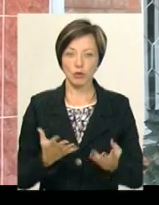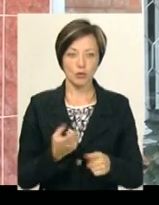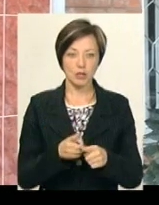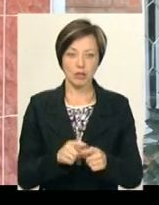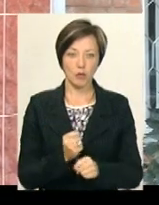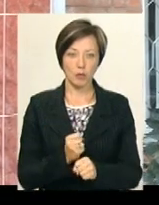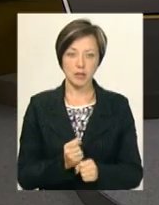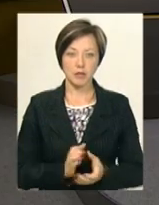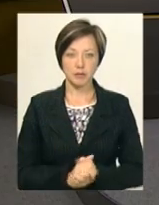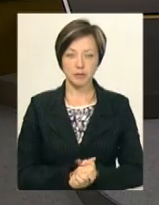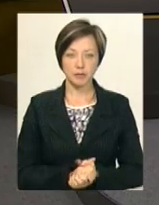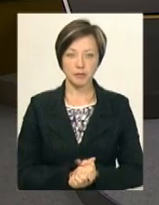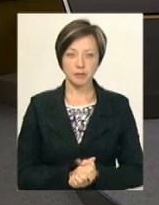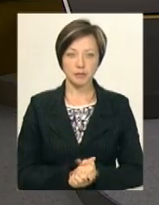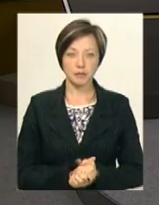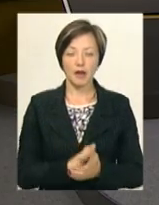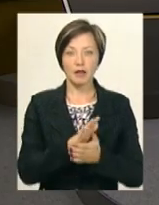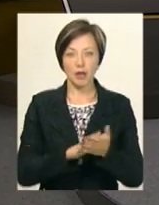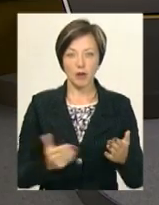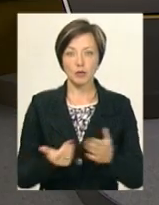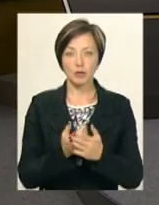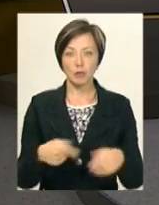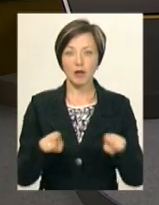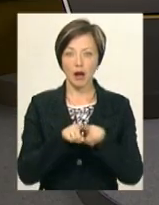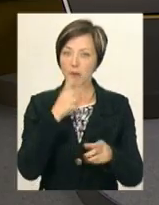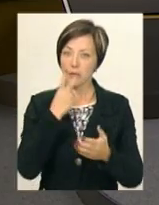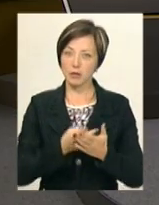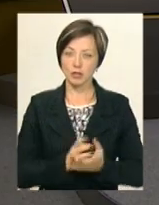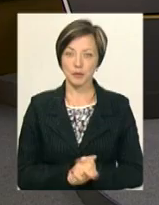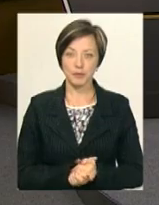робиться. Далі у випуску ви почуєте